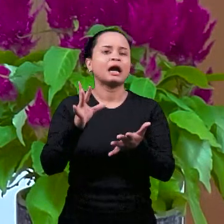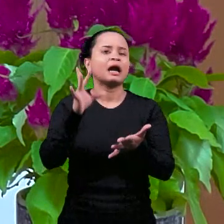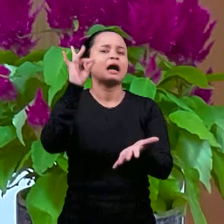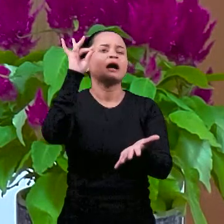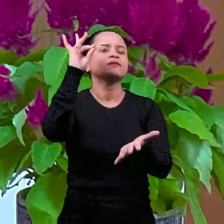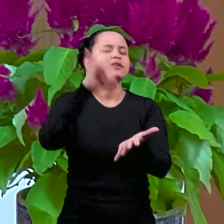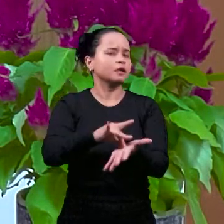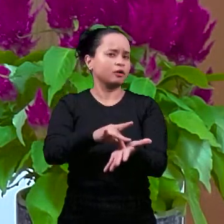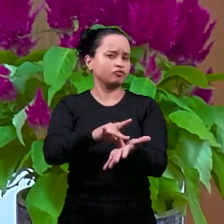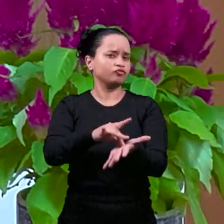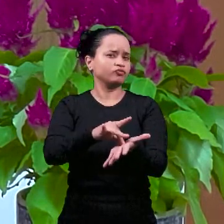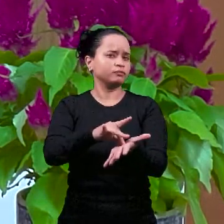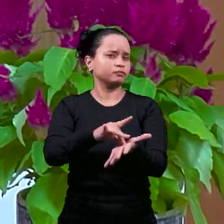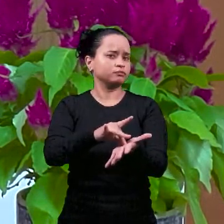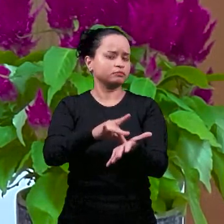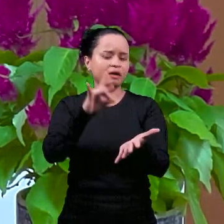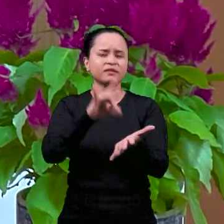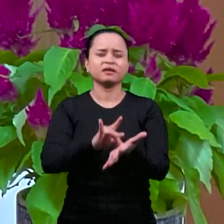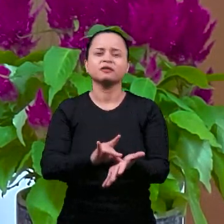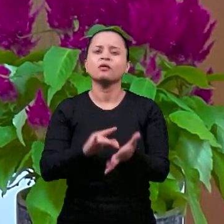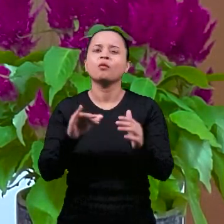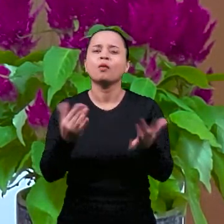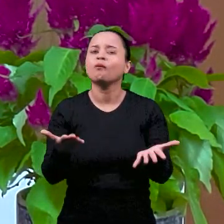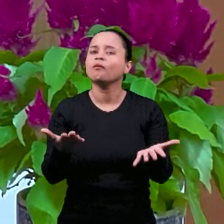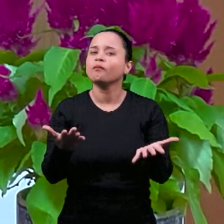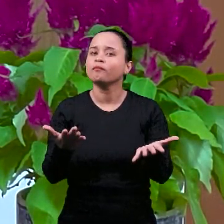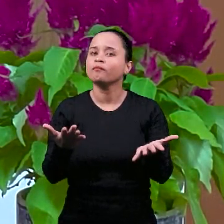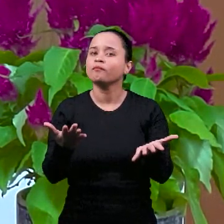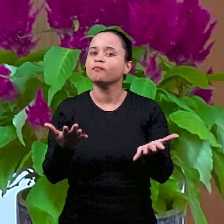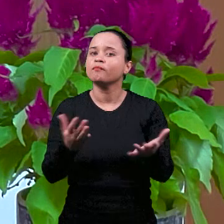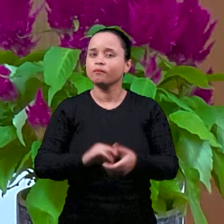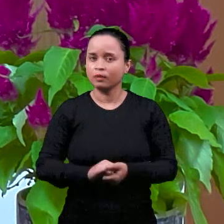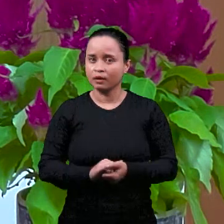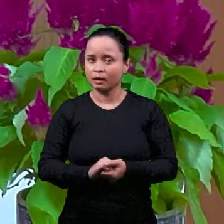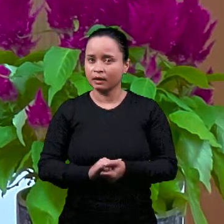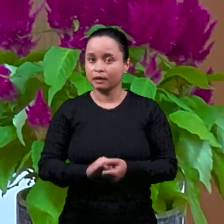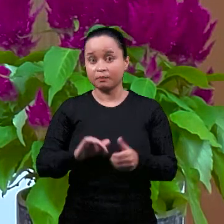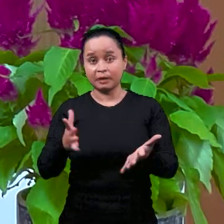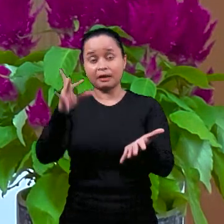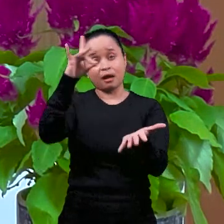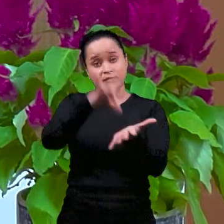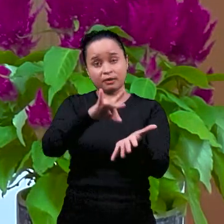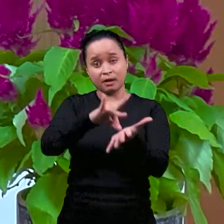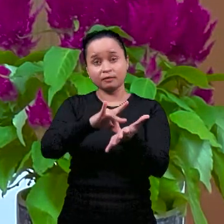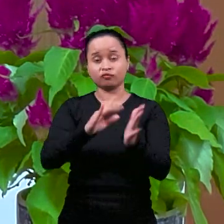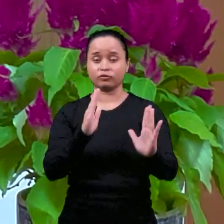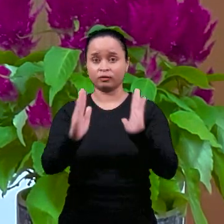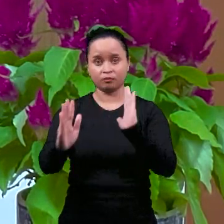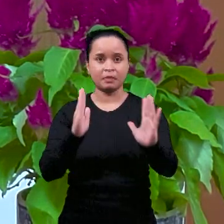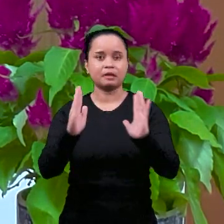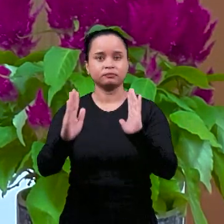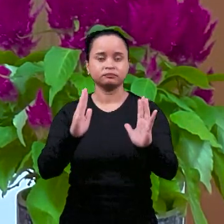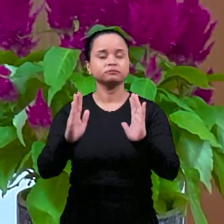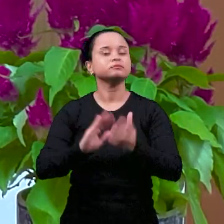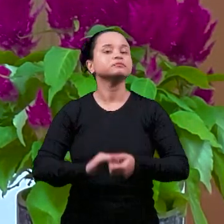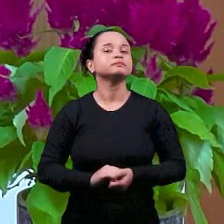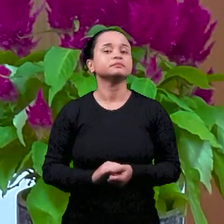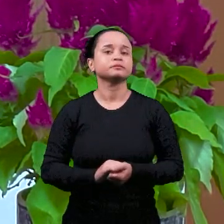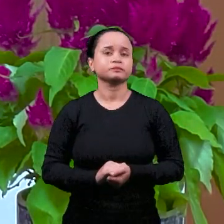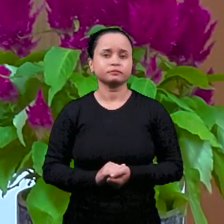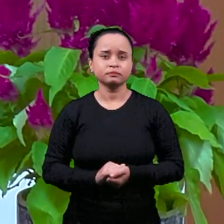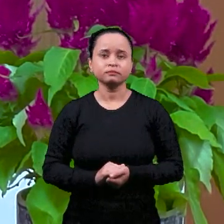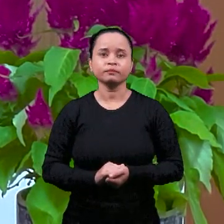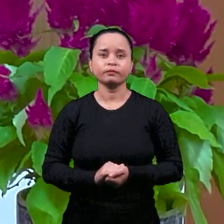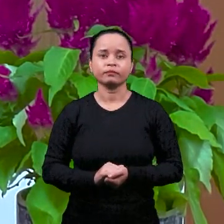Там истина стояла на кону. Та истина, которая существовала в те